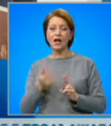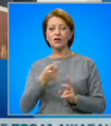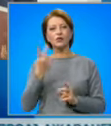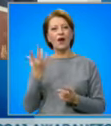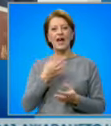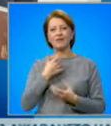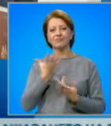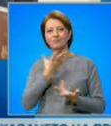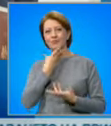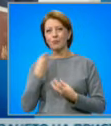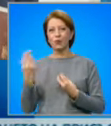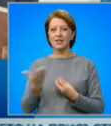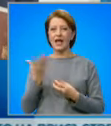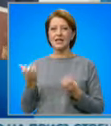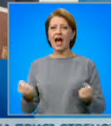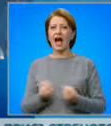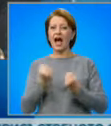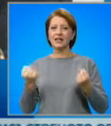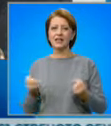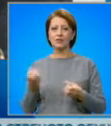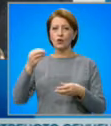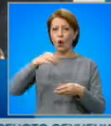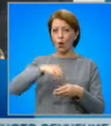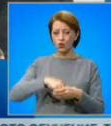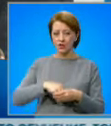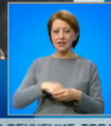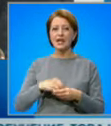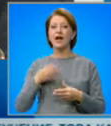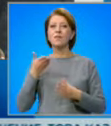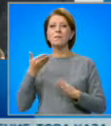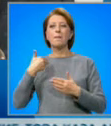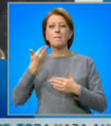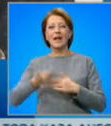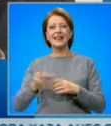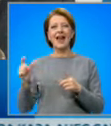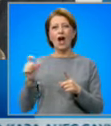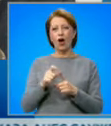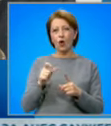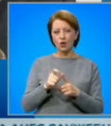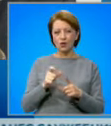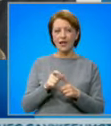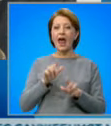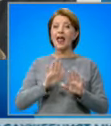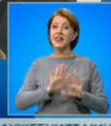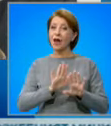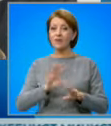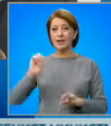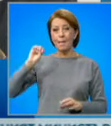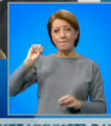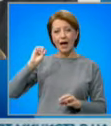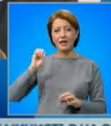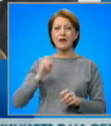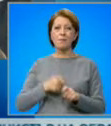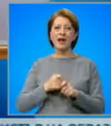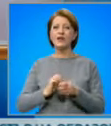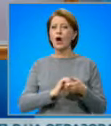участието си, активното си участие в протестите пред Росенец. А неговата партия в годините се коалирала предимно